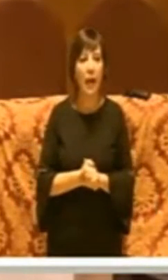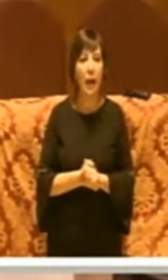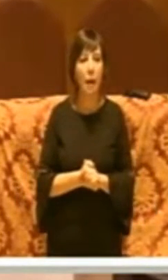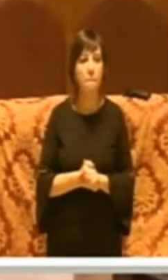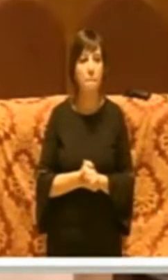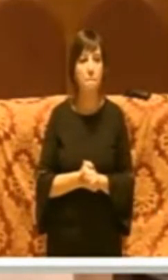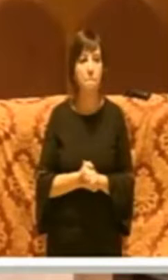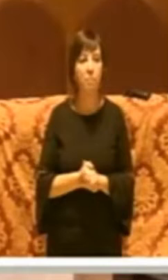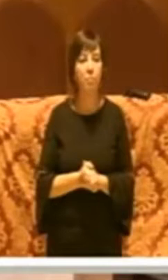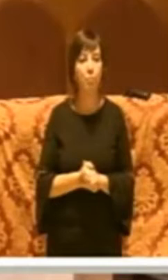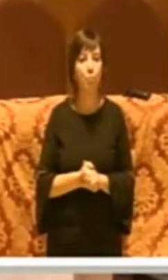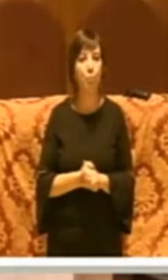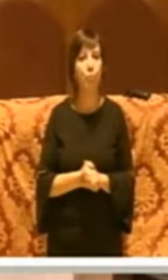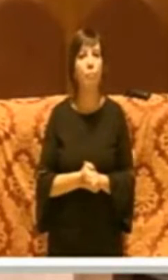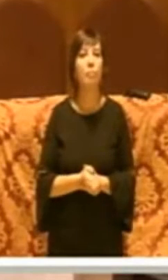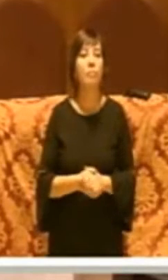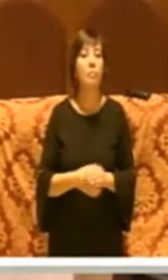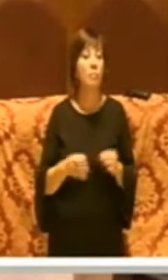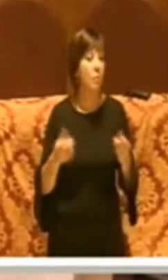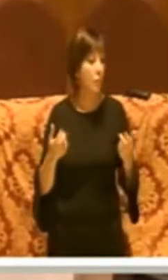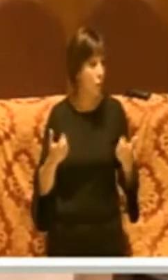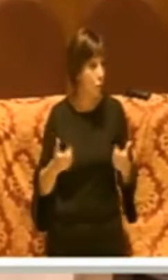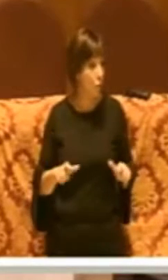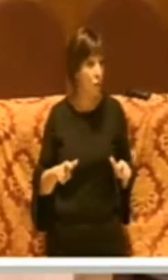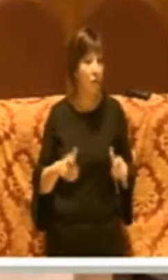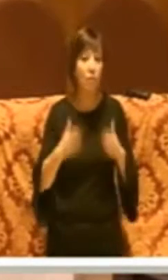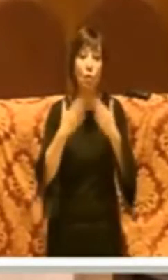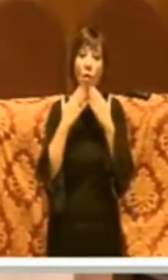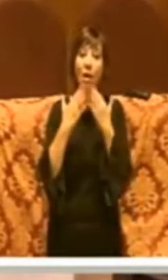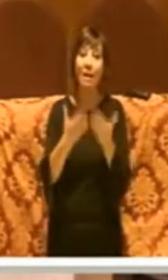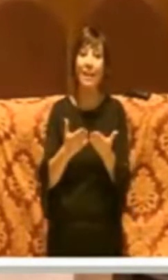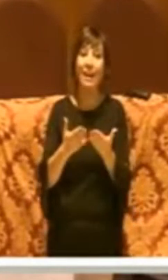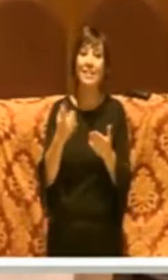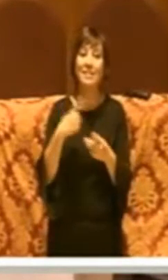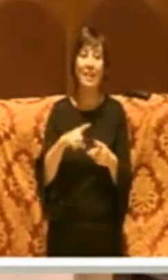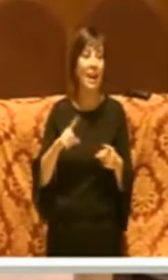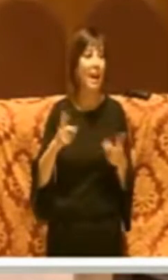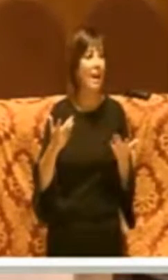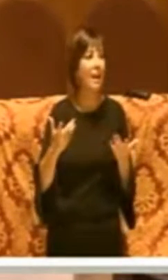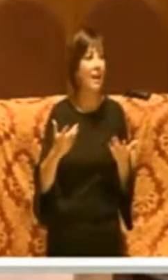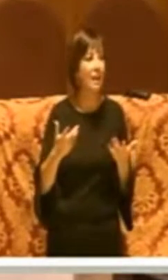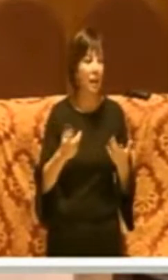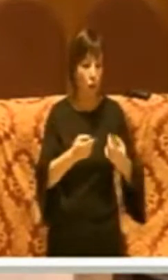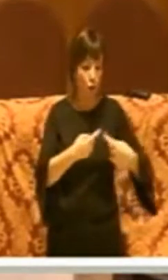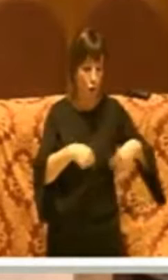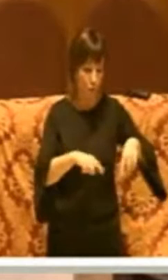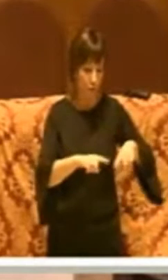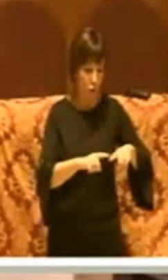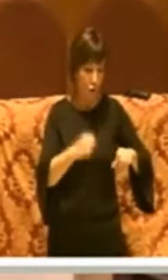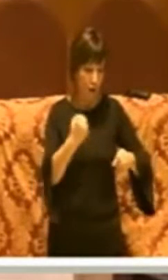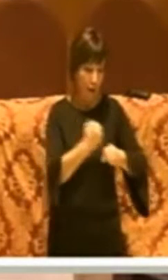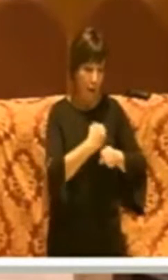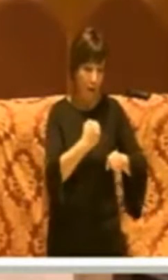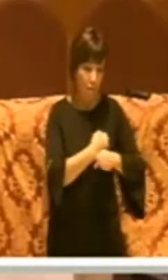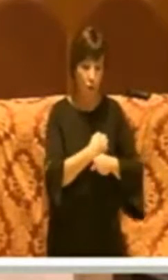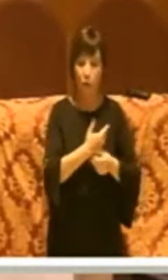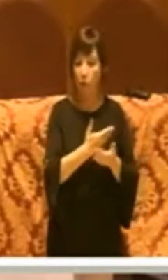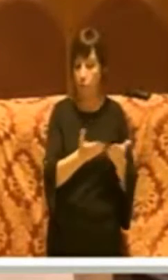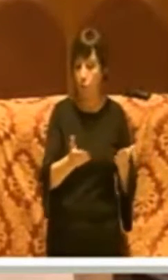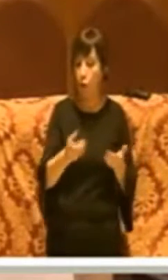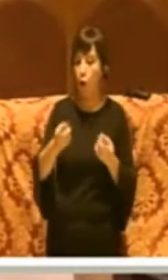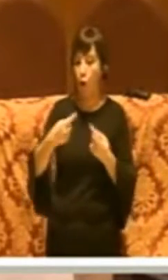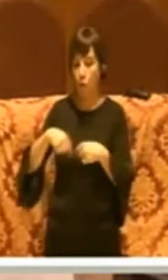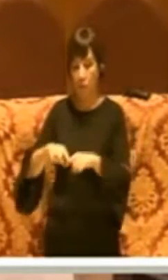perché proprio grazie all'incontro della Commissione Lavori Pubblici Commissione